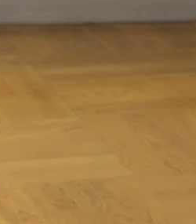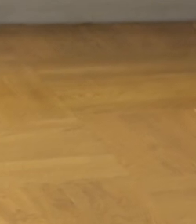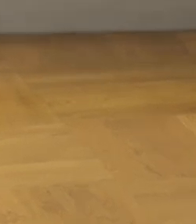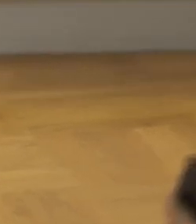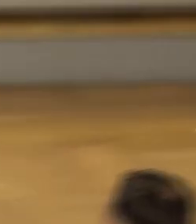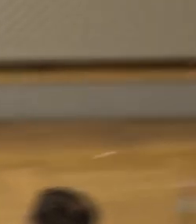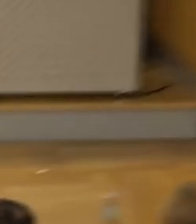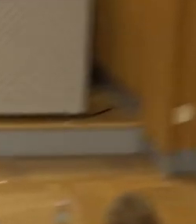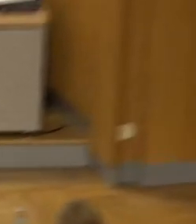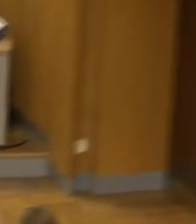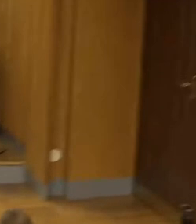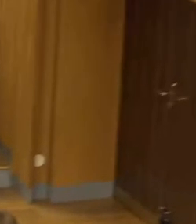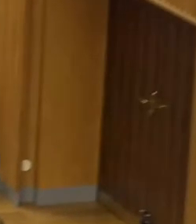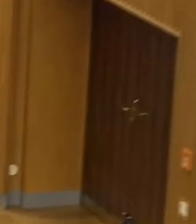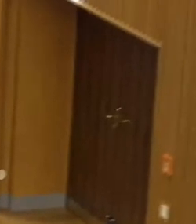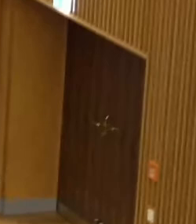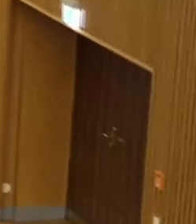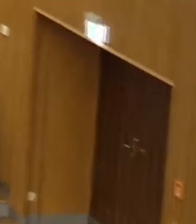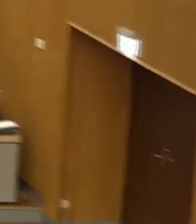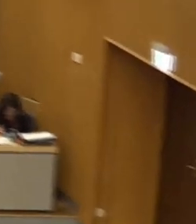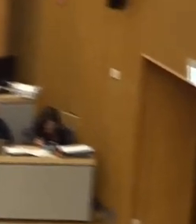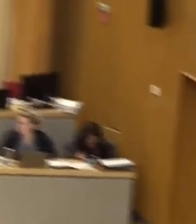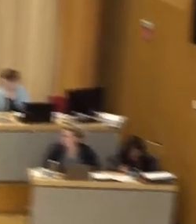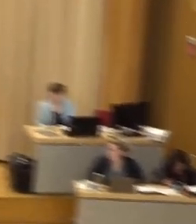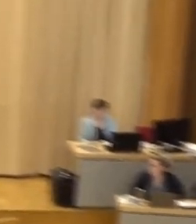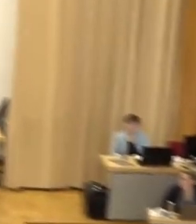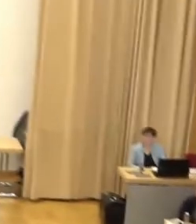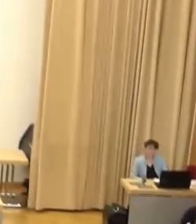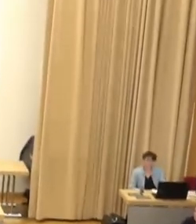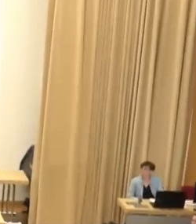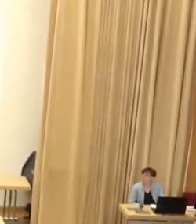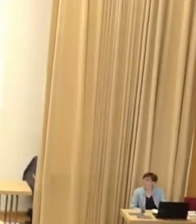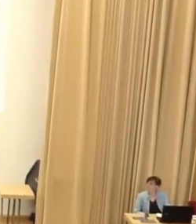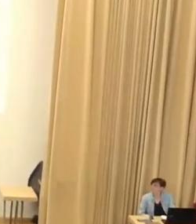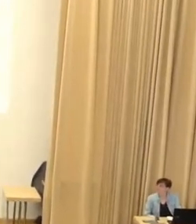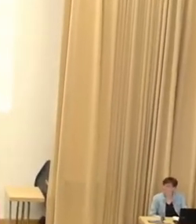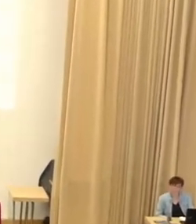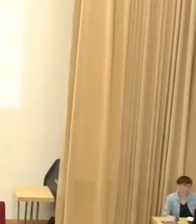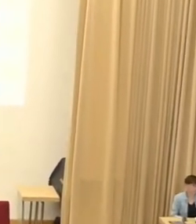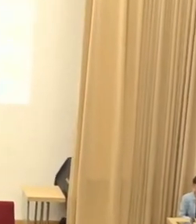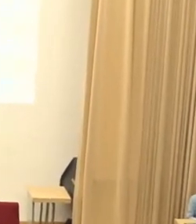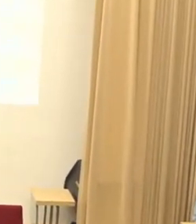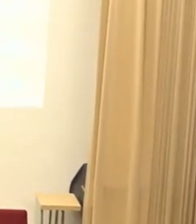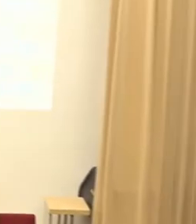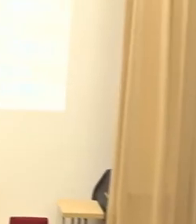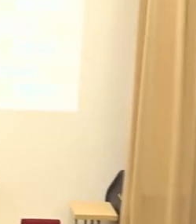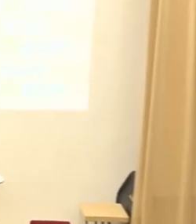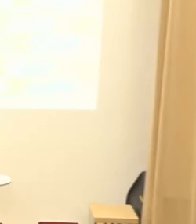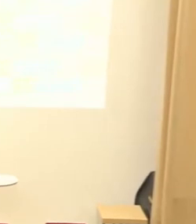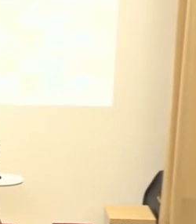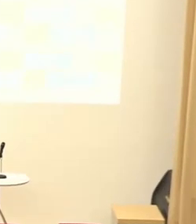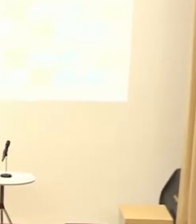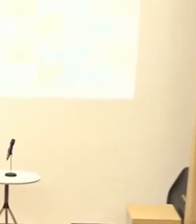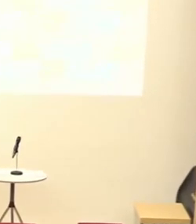das war ja auch nie das Thema gewesen das war nie behauptet worden sondern das habe ich ja nein habe ich ja vorhin gesagt die Kandidaten sind ja erst nach